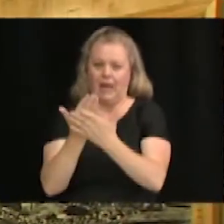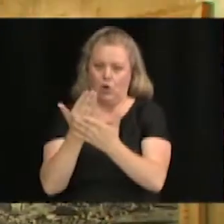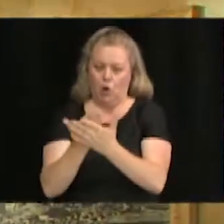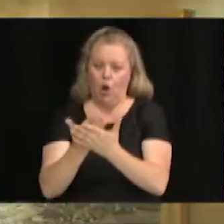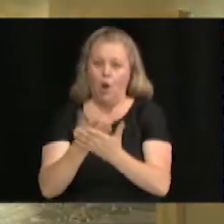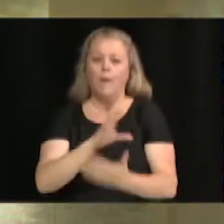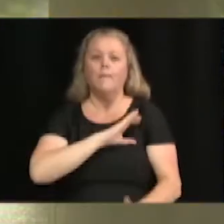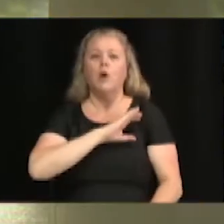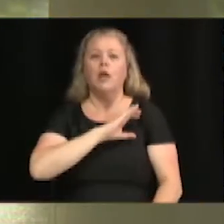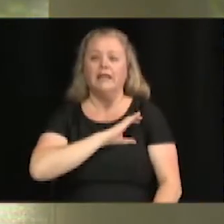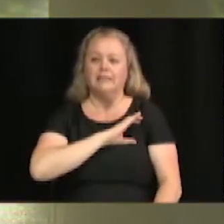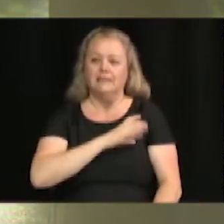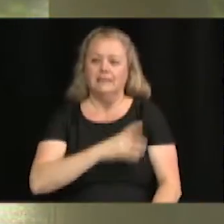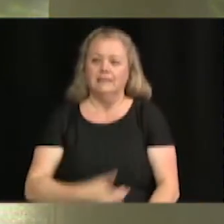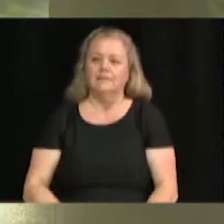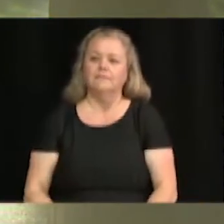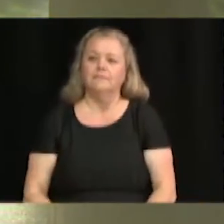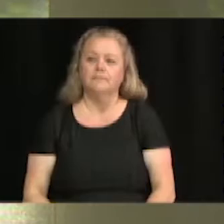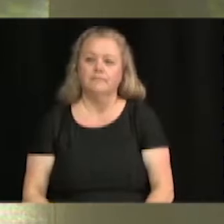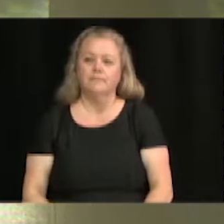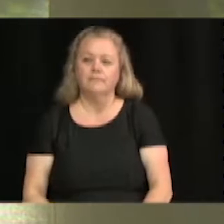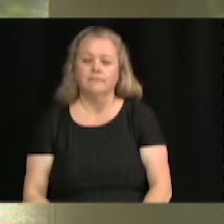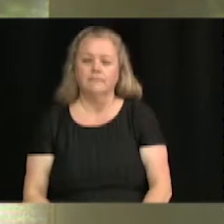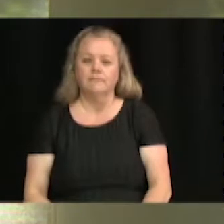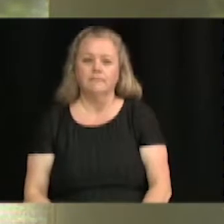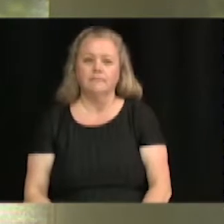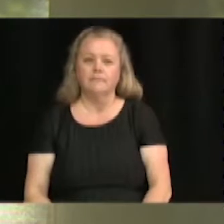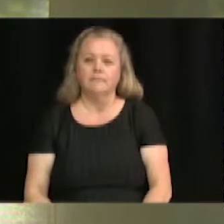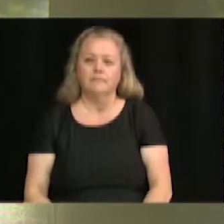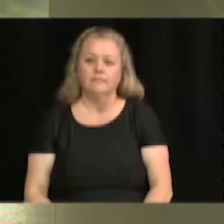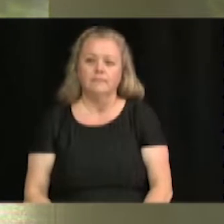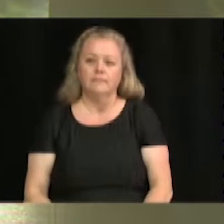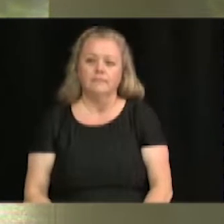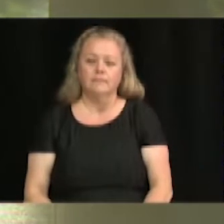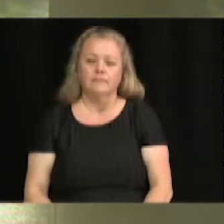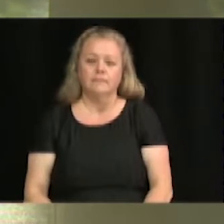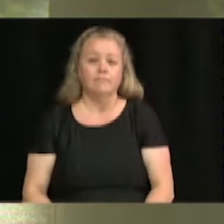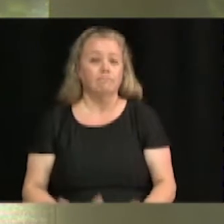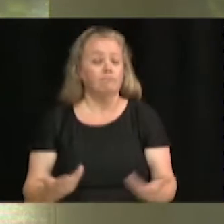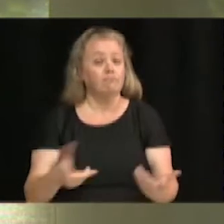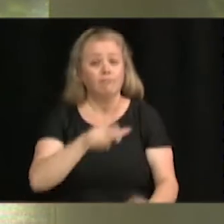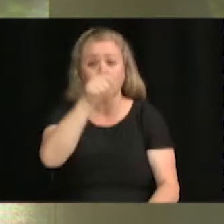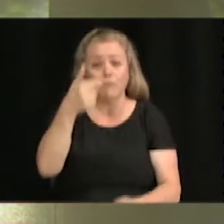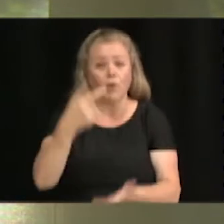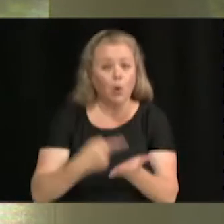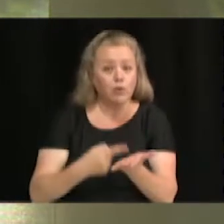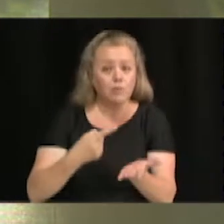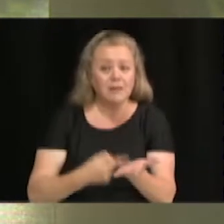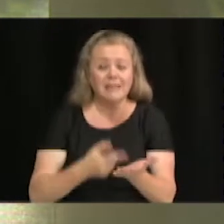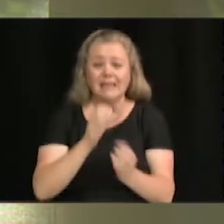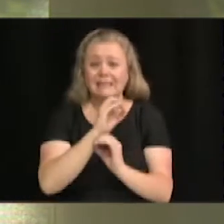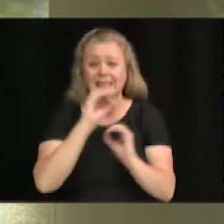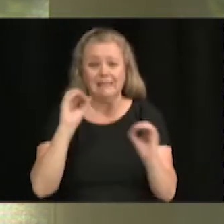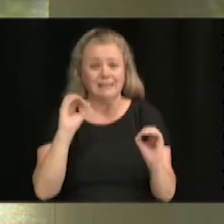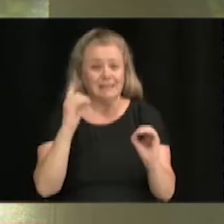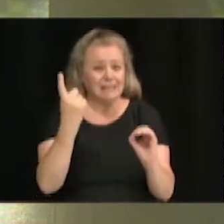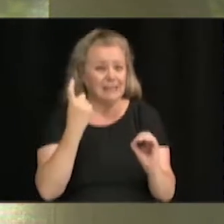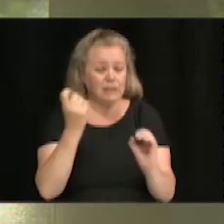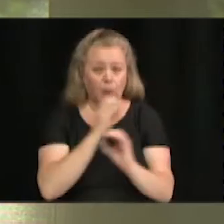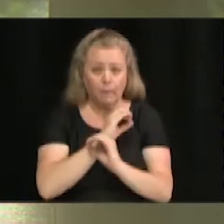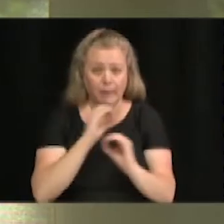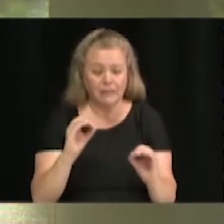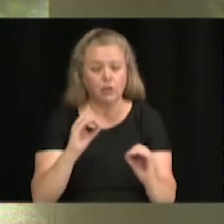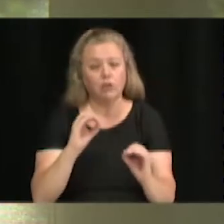Autre intervention, vous vous présentez au lutrin, vous vous identifiez. Sinon, on va procéder à la fin de la réunion.